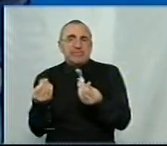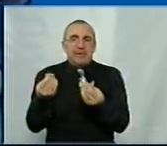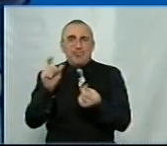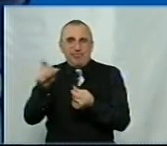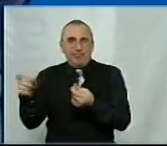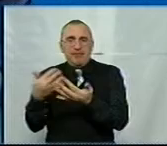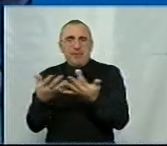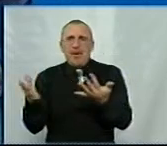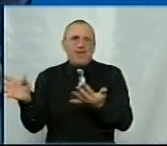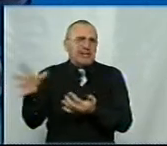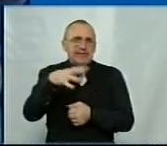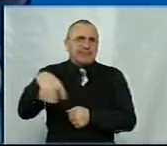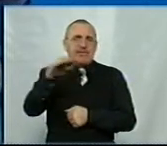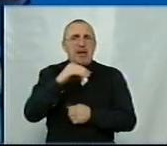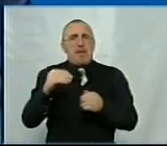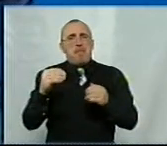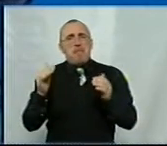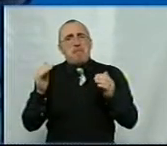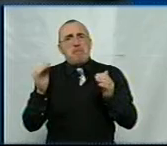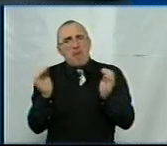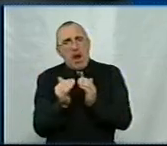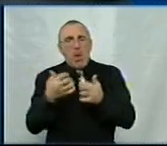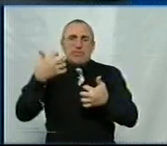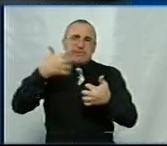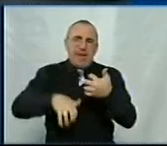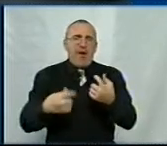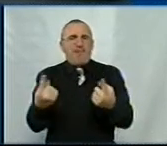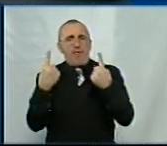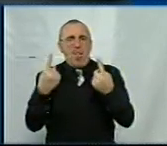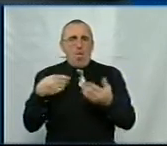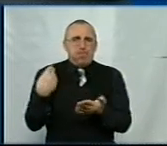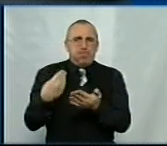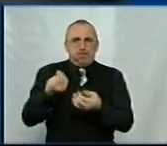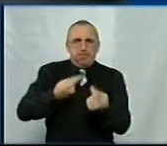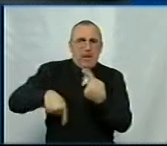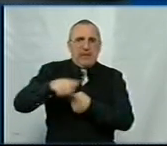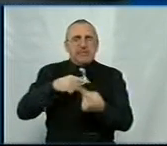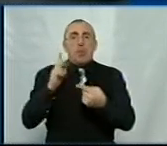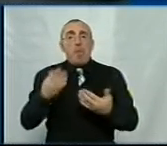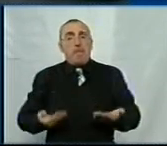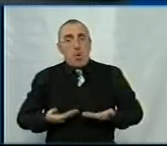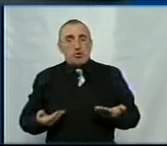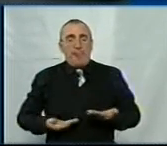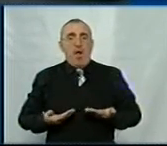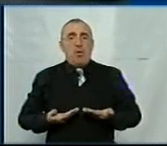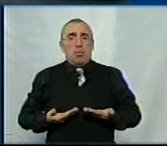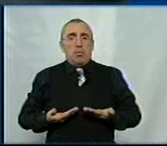всіх видів, без виключення, і малого, і середнього, і великого бізнесу, які проживають, які